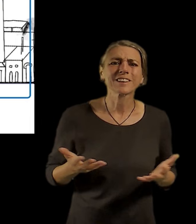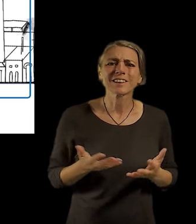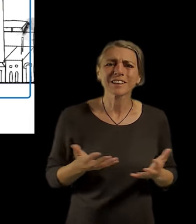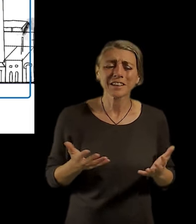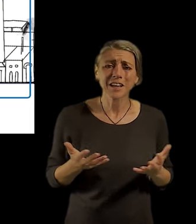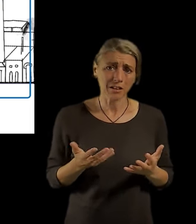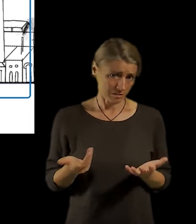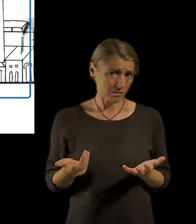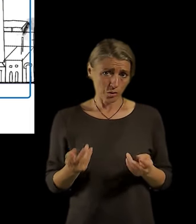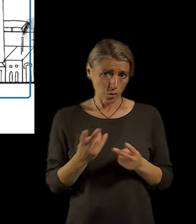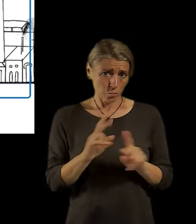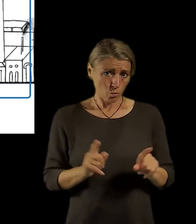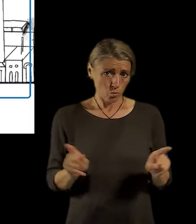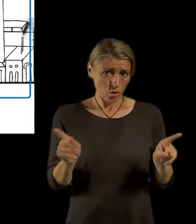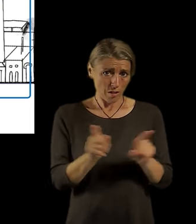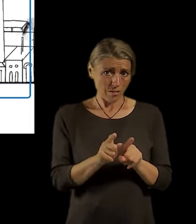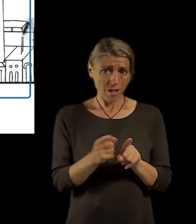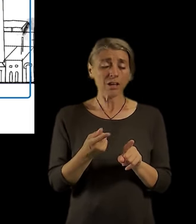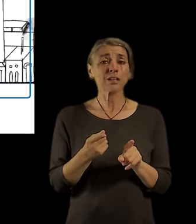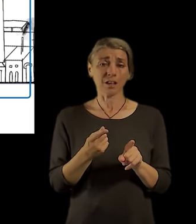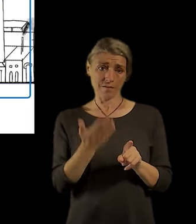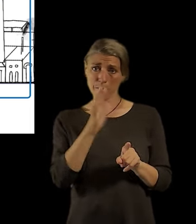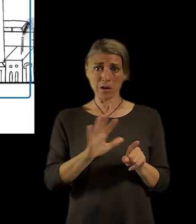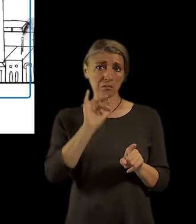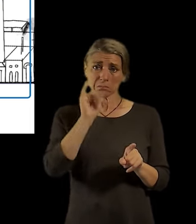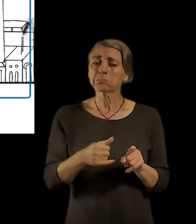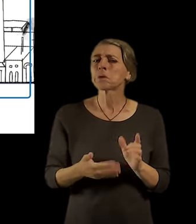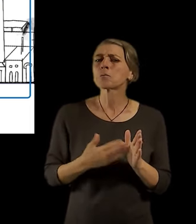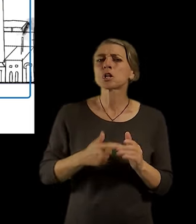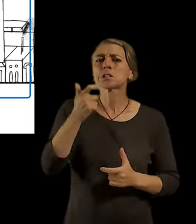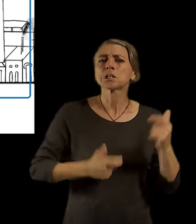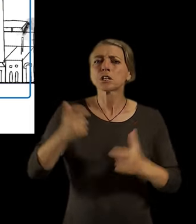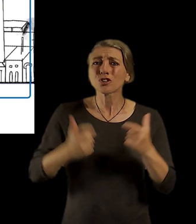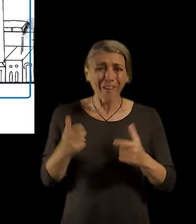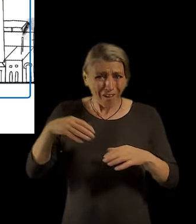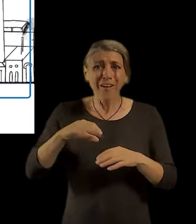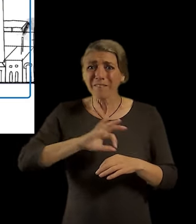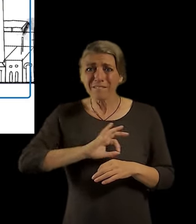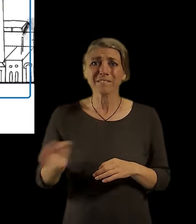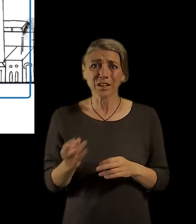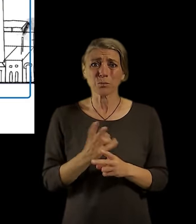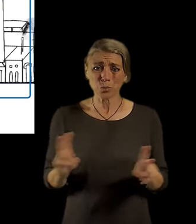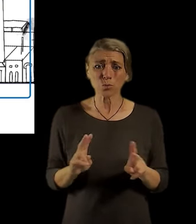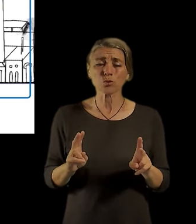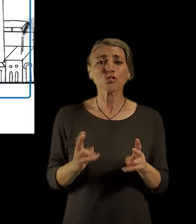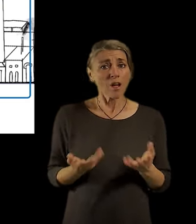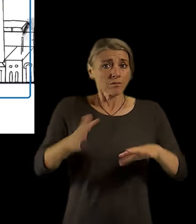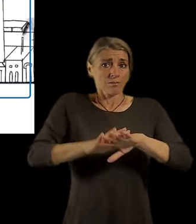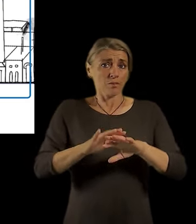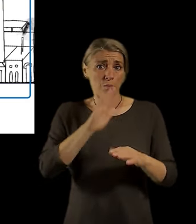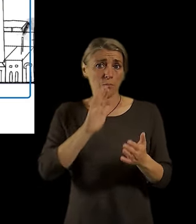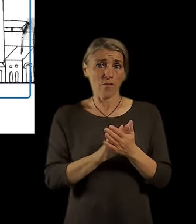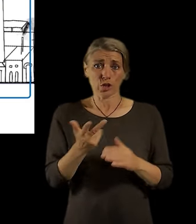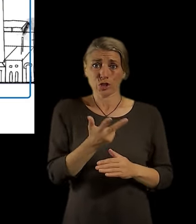realizovat i v těch obytných čtvrtí. Čili to schéma vlastně ukazuje ten průnik toho modrého, v česku, teď máme